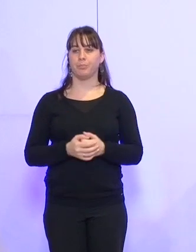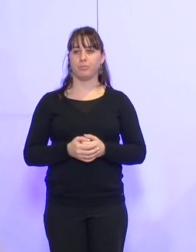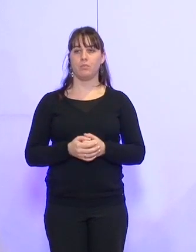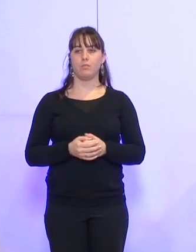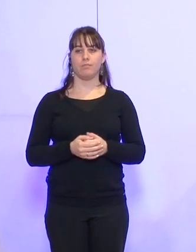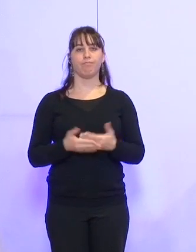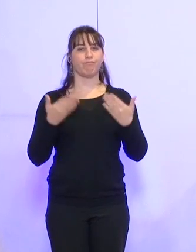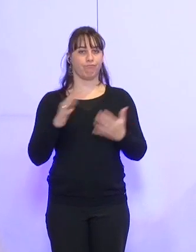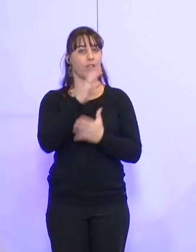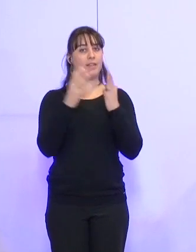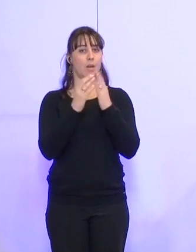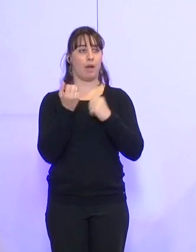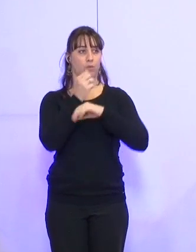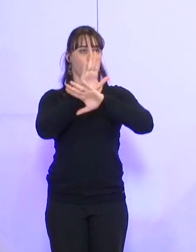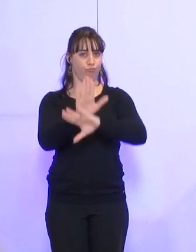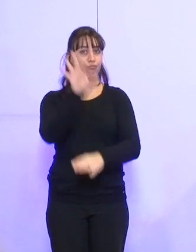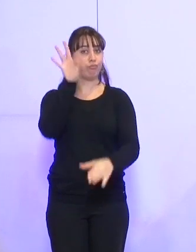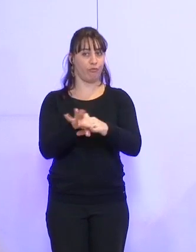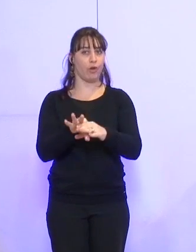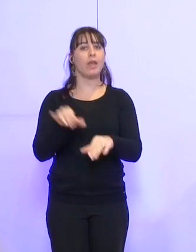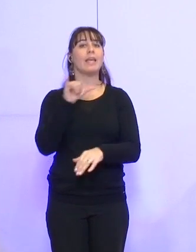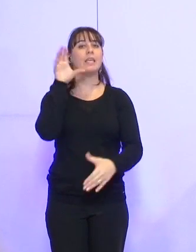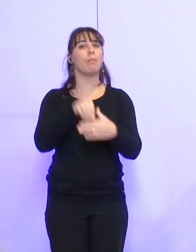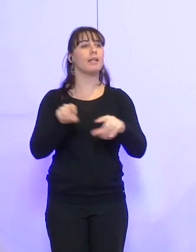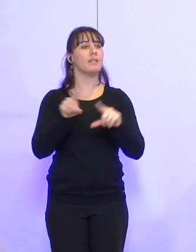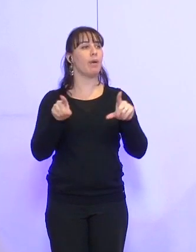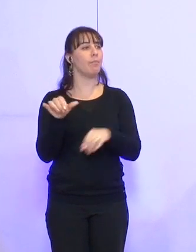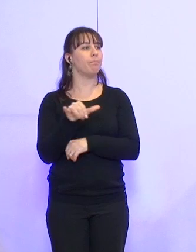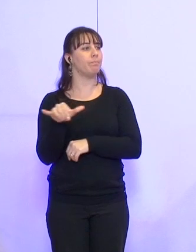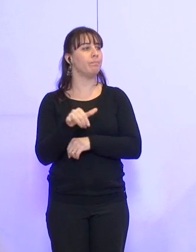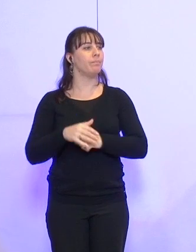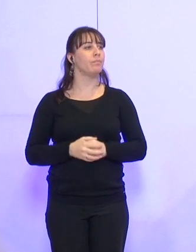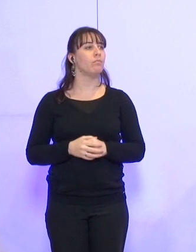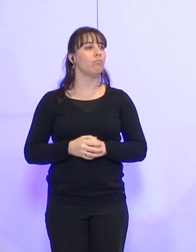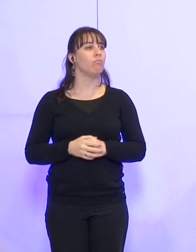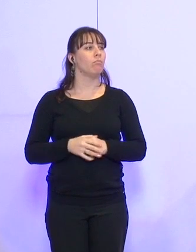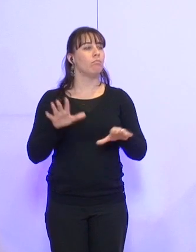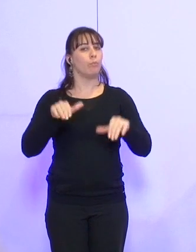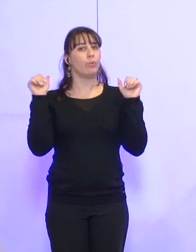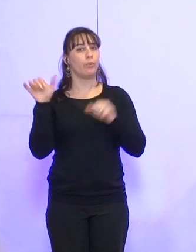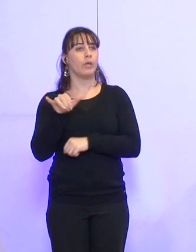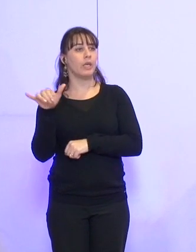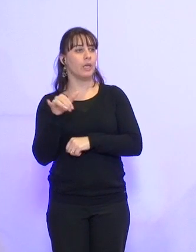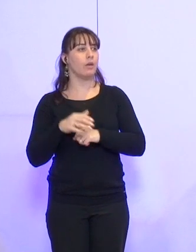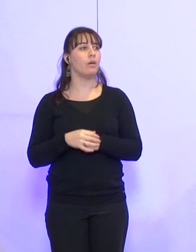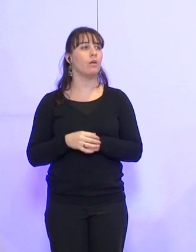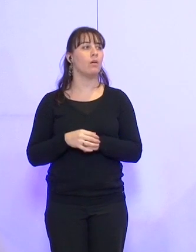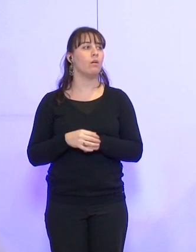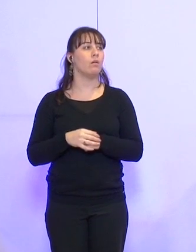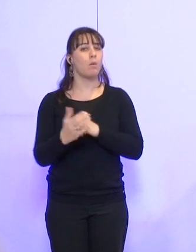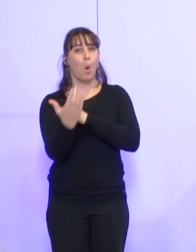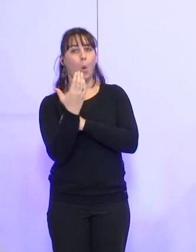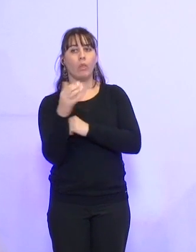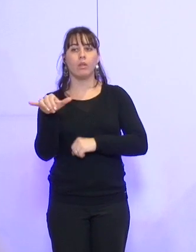Je mets donc cette délibération aux voix. Qui ne prend pas part au vote ? Qui s'abstient ? Qui est